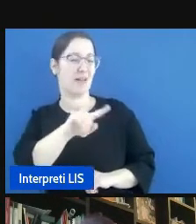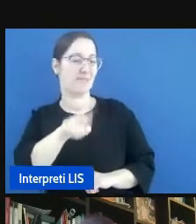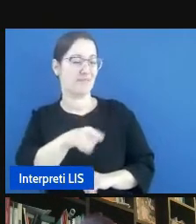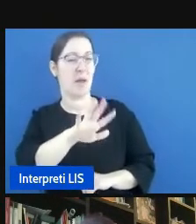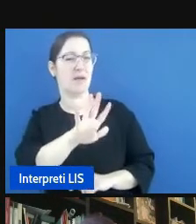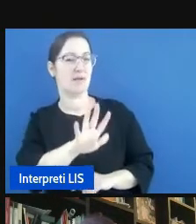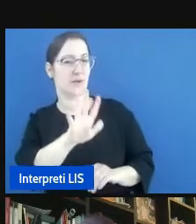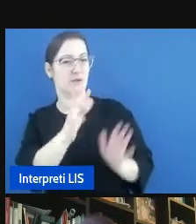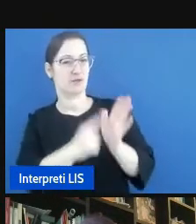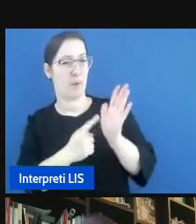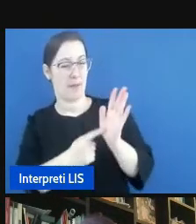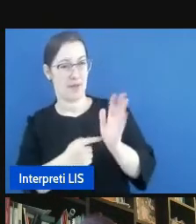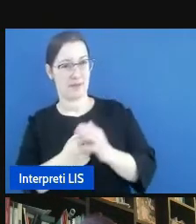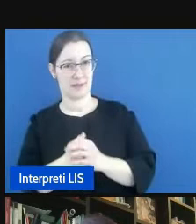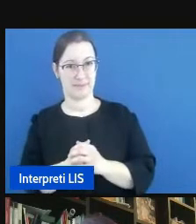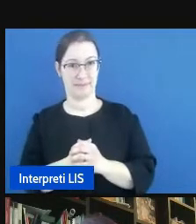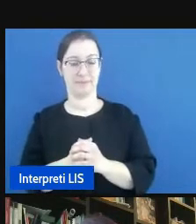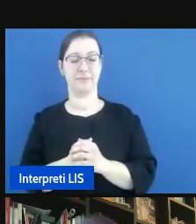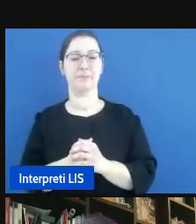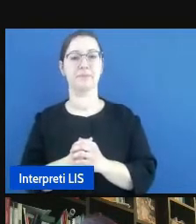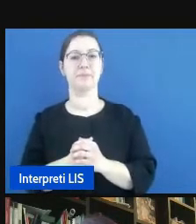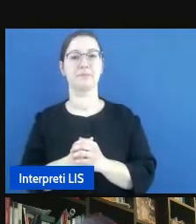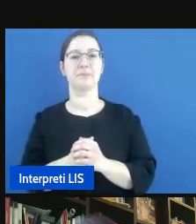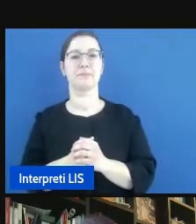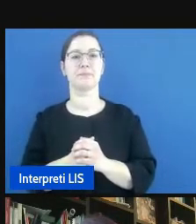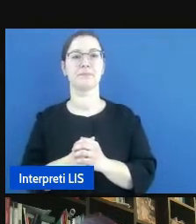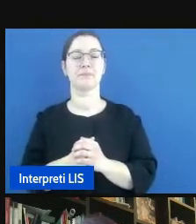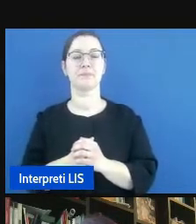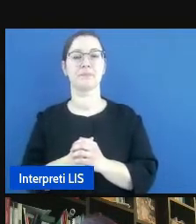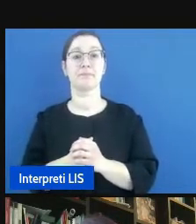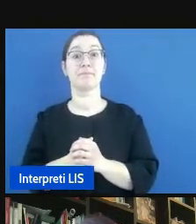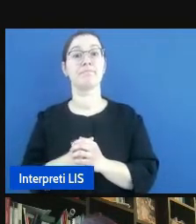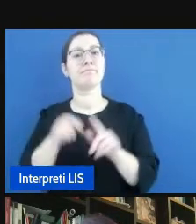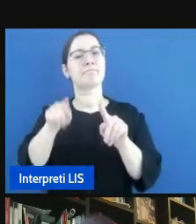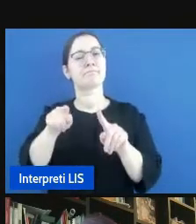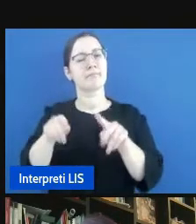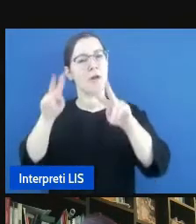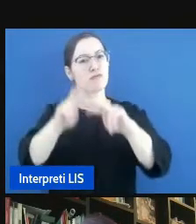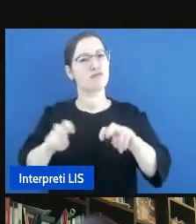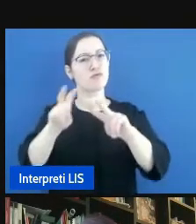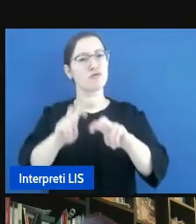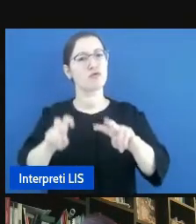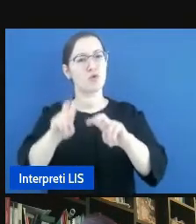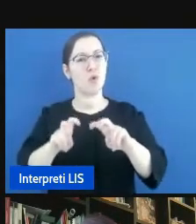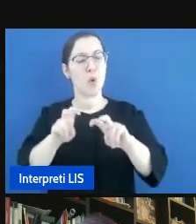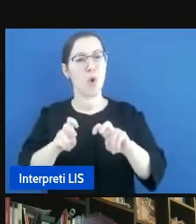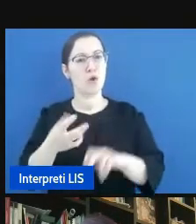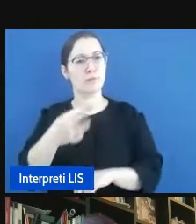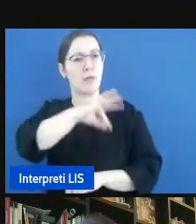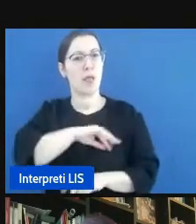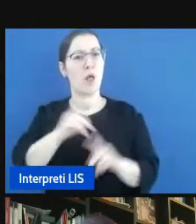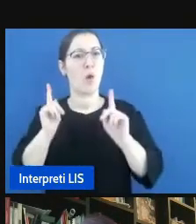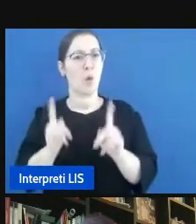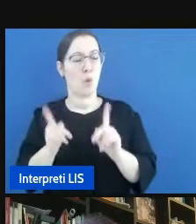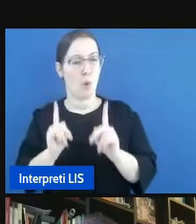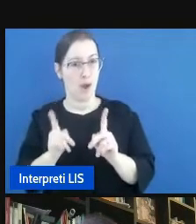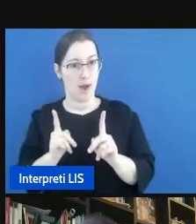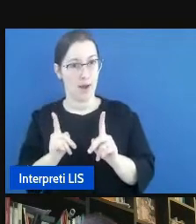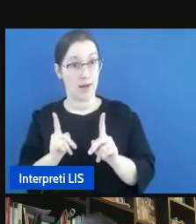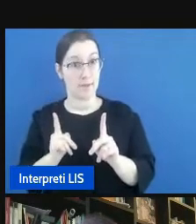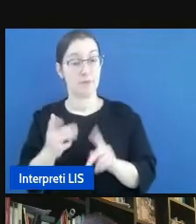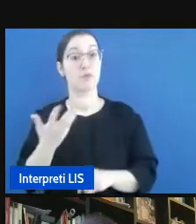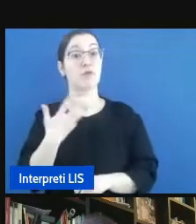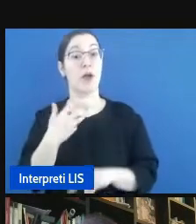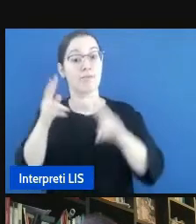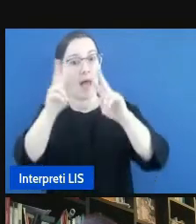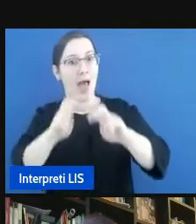l'aspetto interessante di questo studio è stato che oltre all'analisi quantitativa è stata condotta anche un